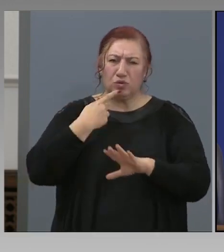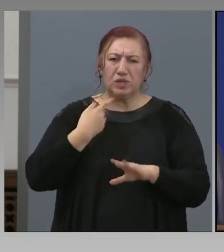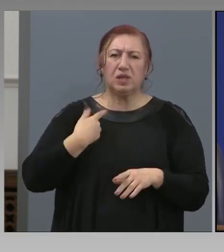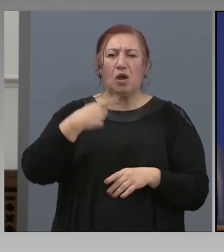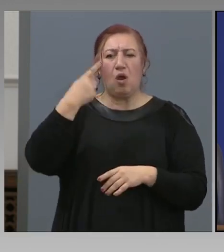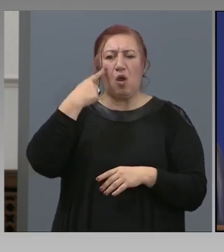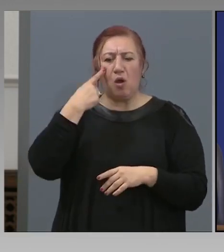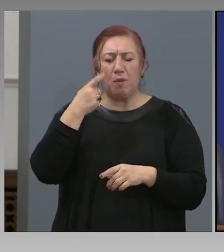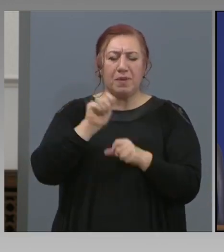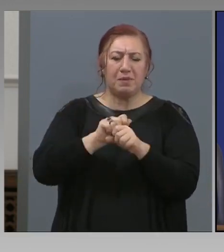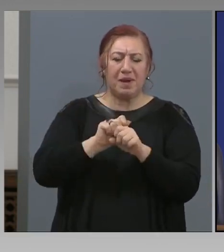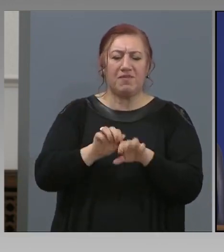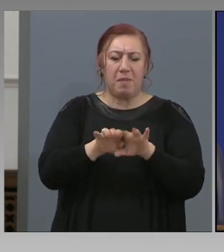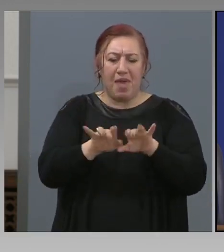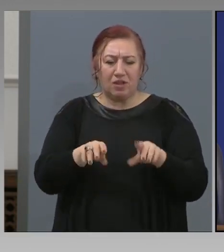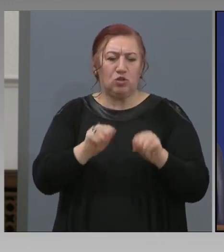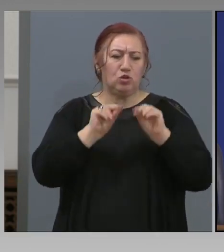обучение?